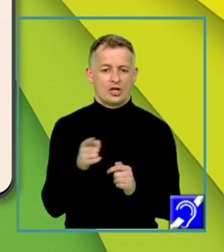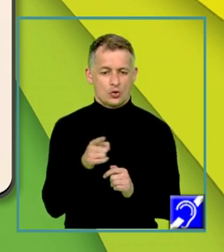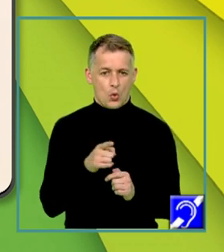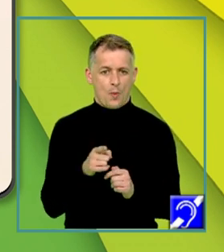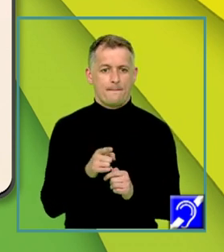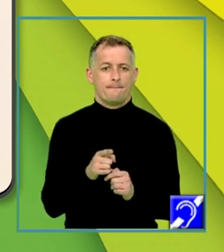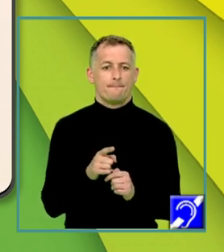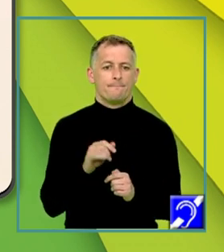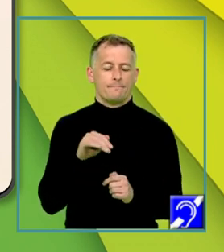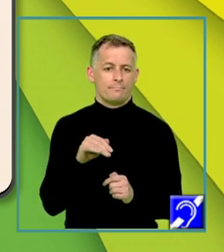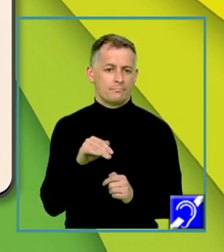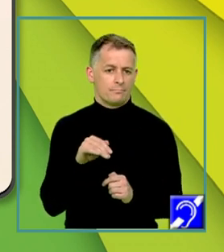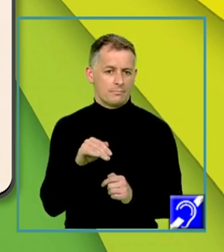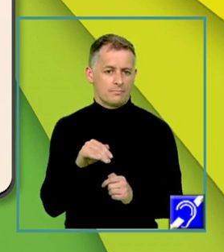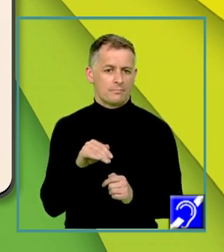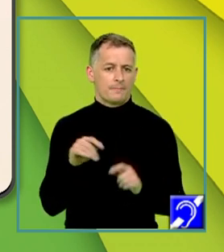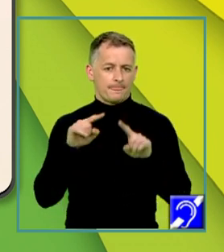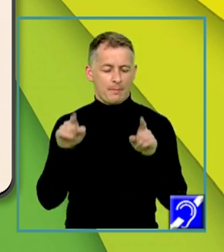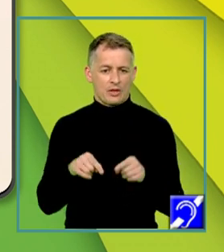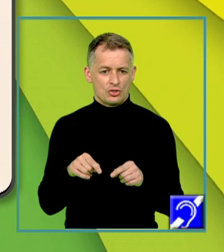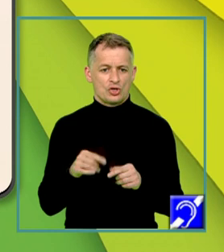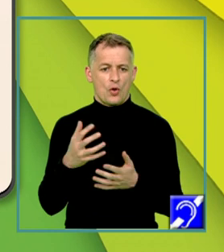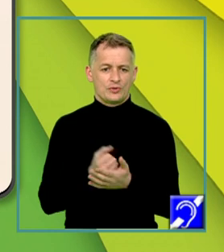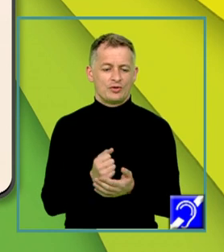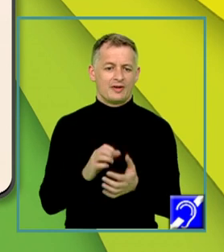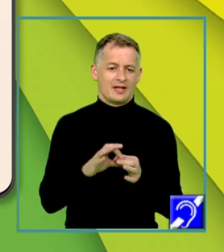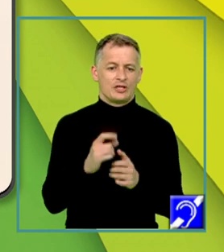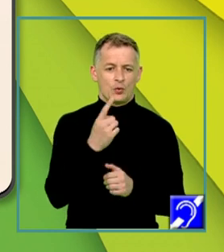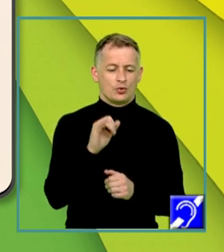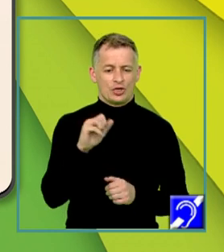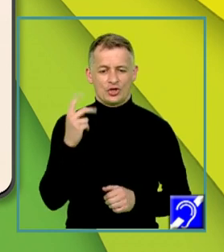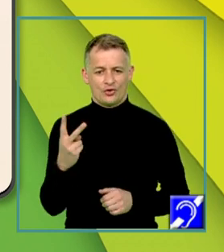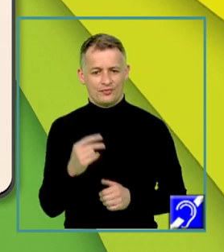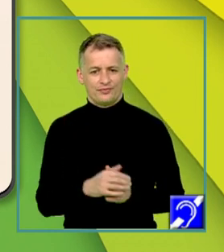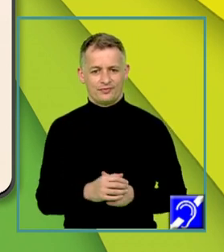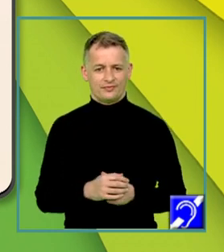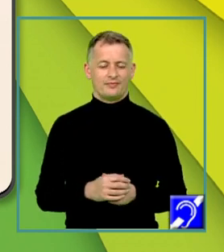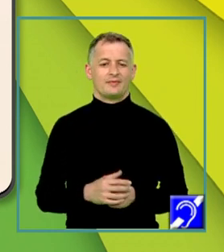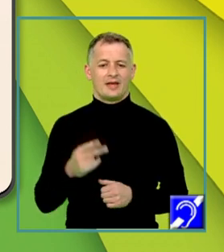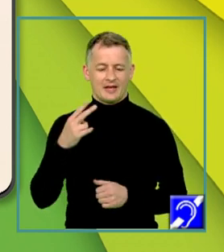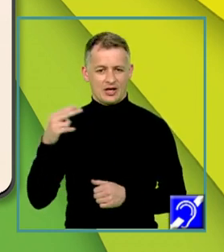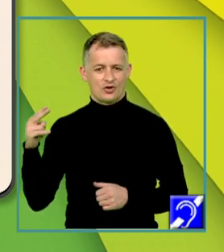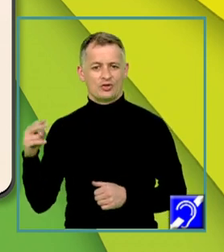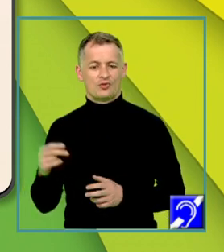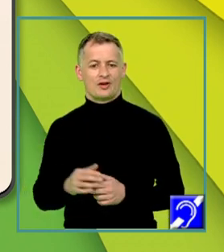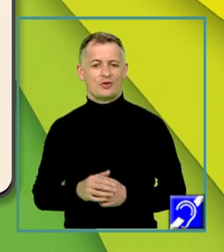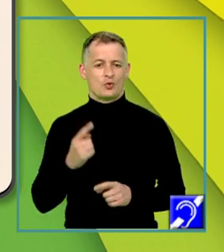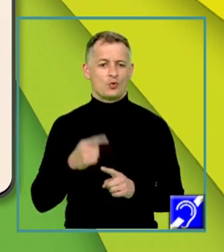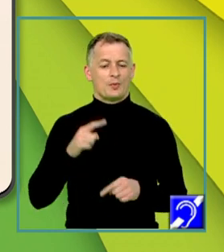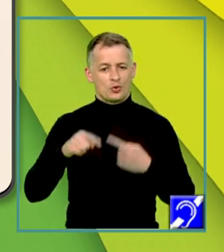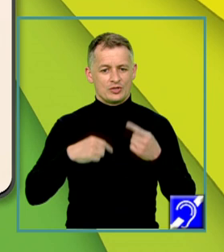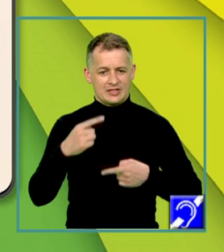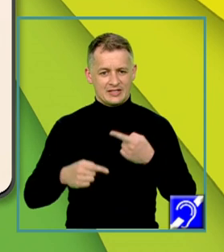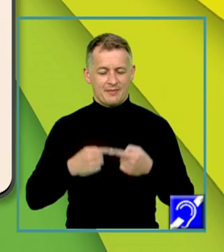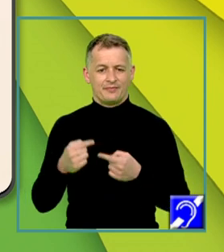matrice obținute în relațiile 1 și 2 echivalent în continuare cu următorul sistem